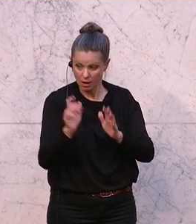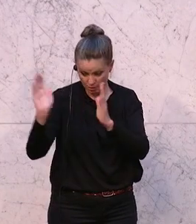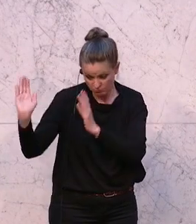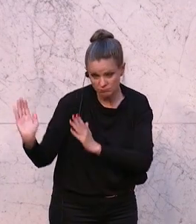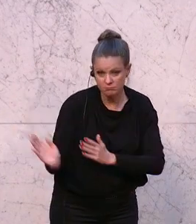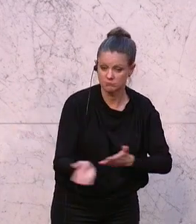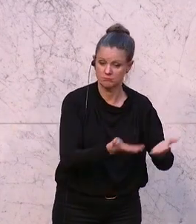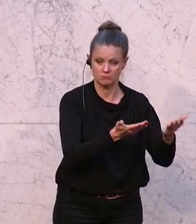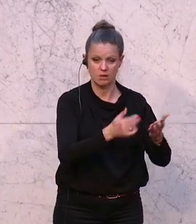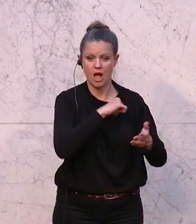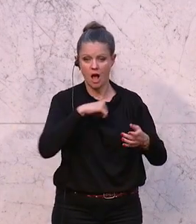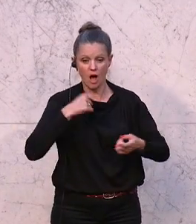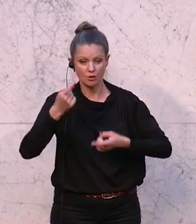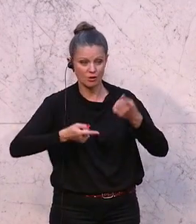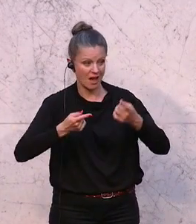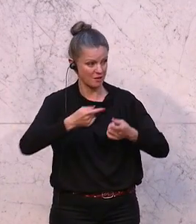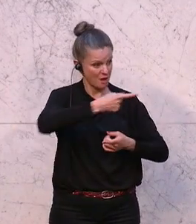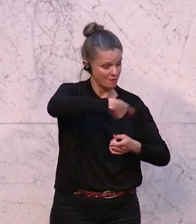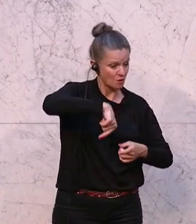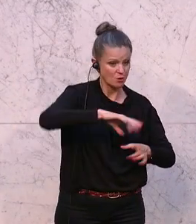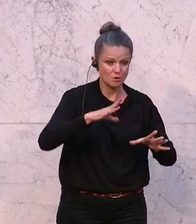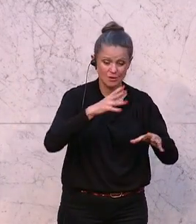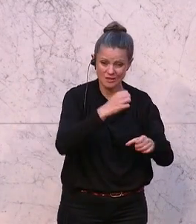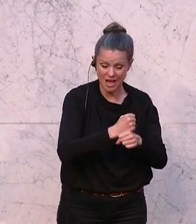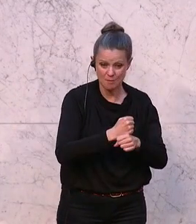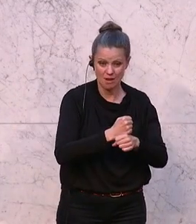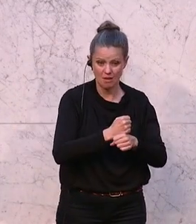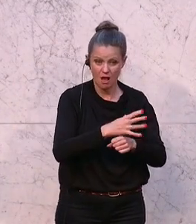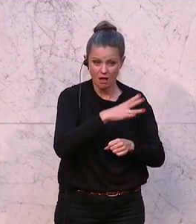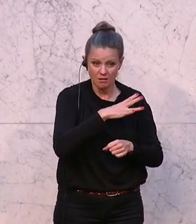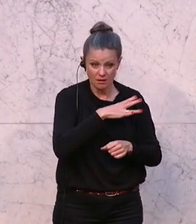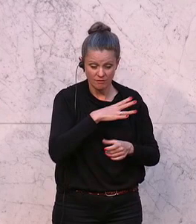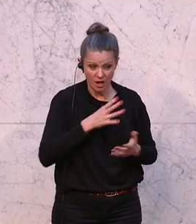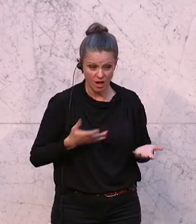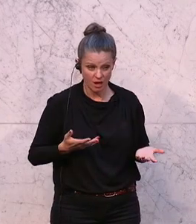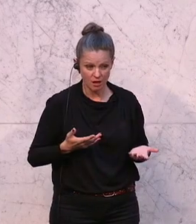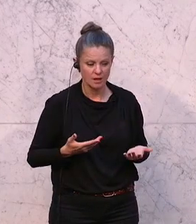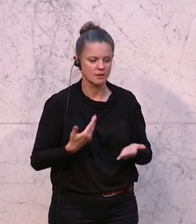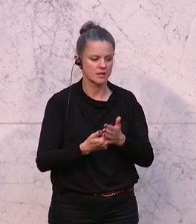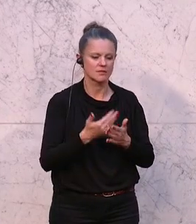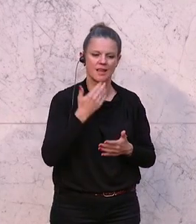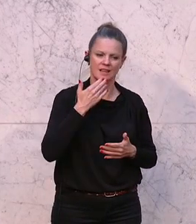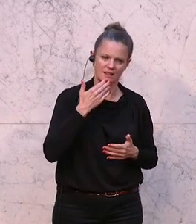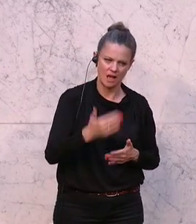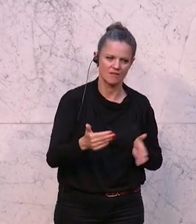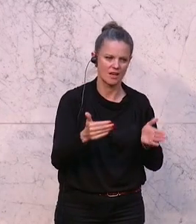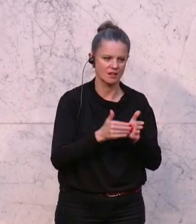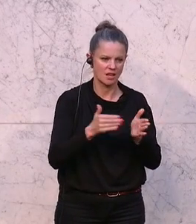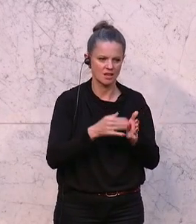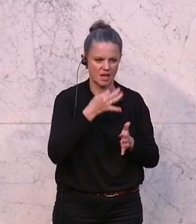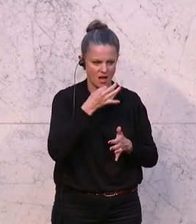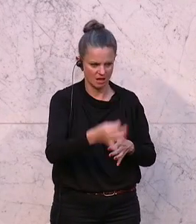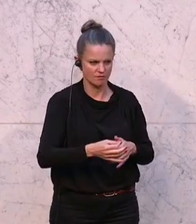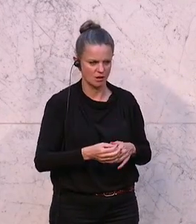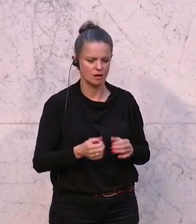Autokraten, die unseren Zusammenhalt in Europa gefährden. Deswegen danke auch für diese dringliche, ich glaube, man